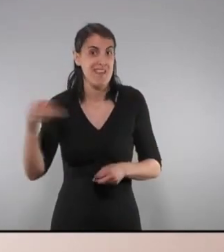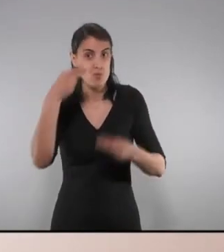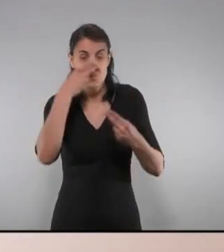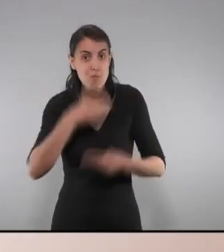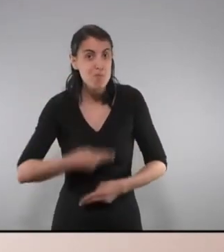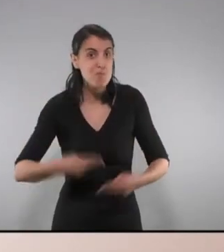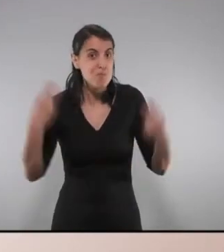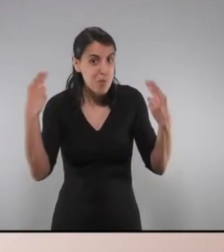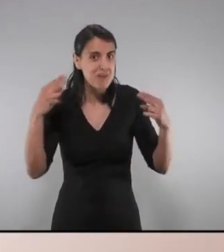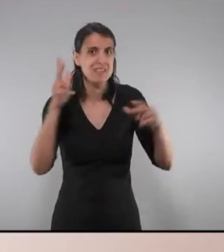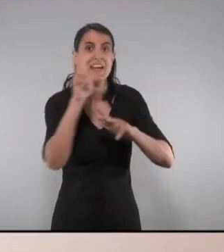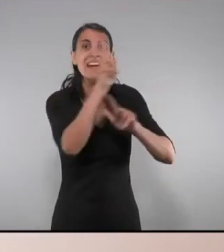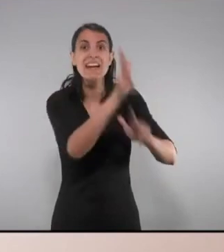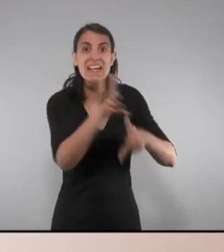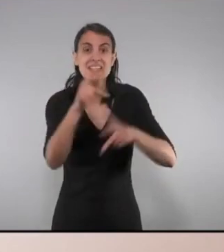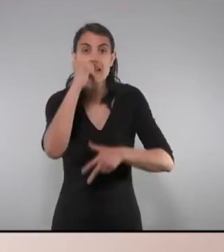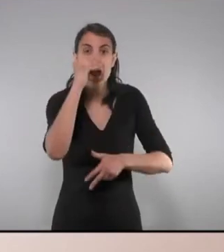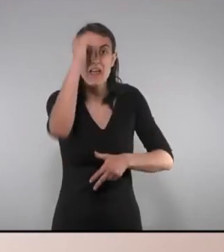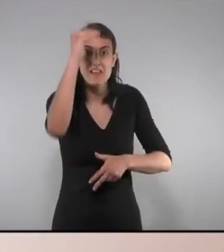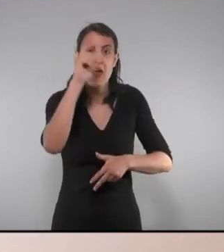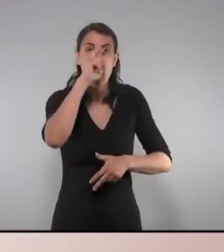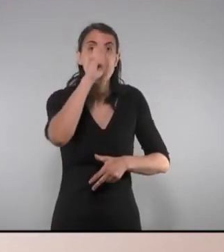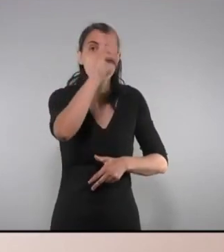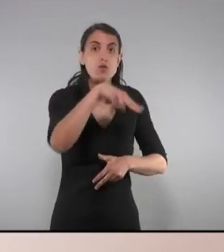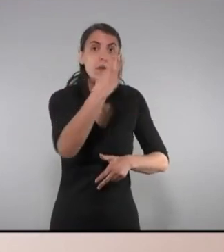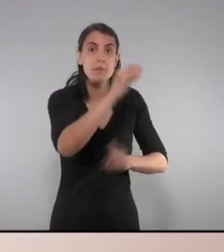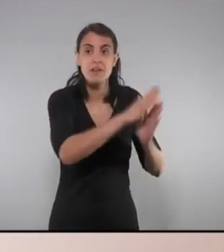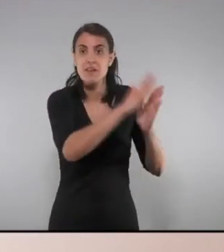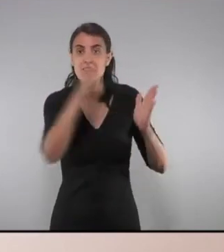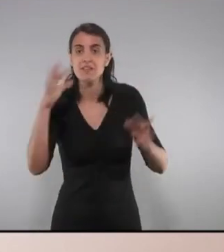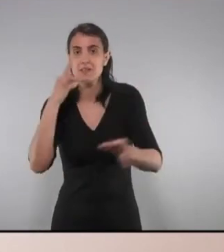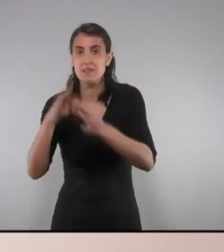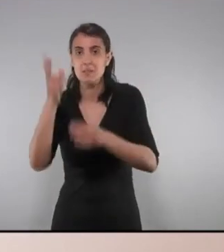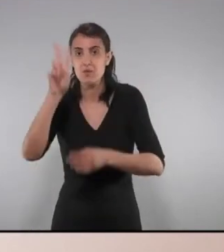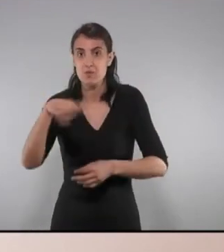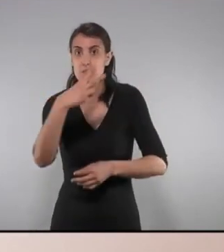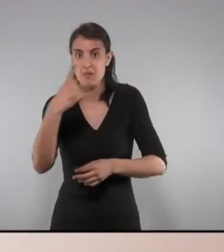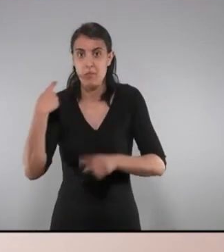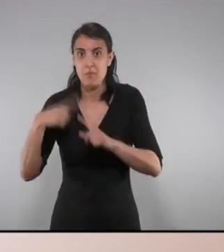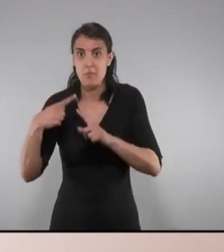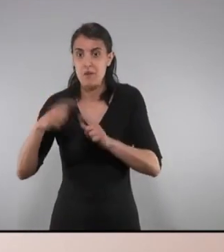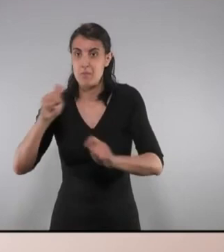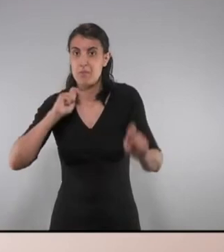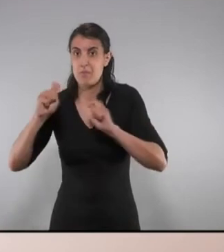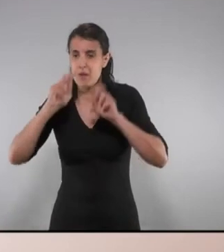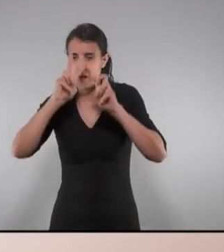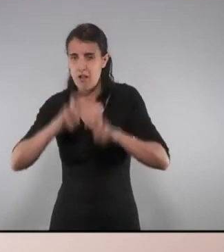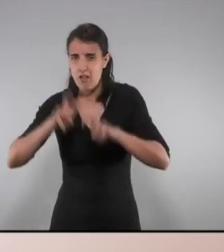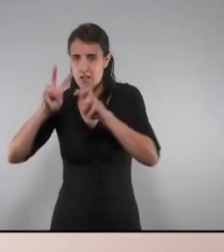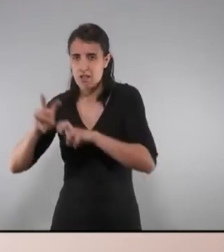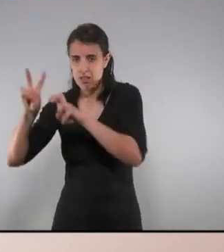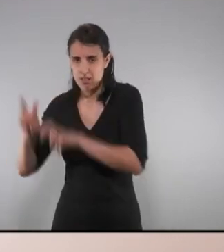gent gran entre l'abril del 2020 i el setembre del 2021, segons hem pogut saber gràcies a una investigació periodística de l'Elisenda